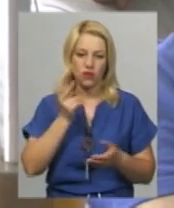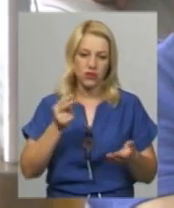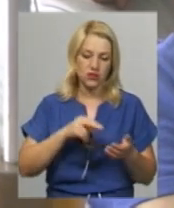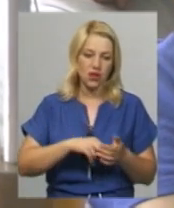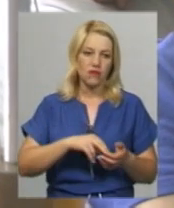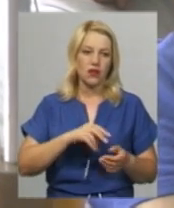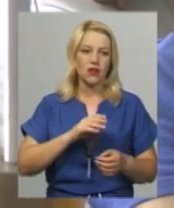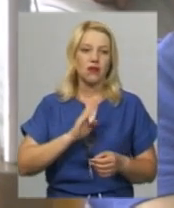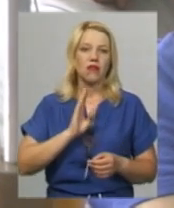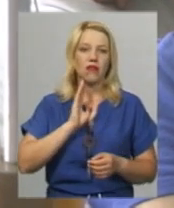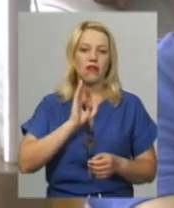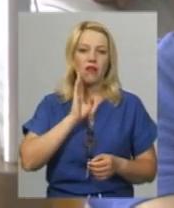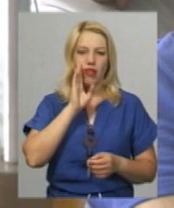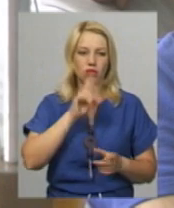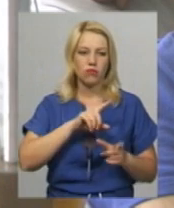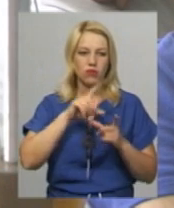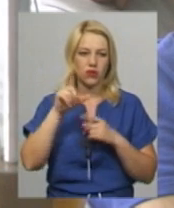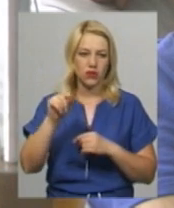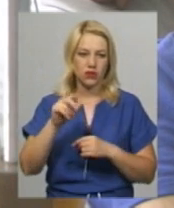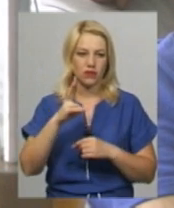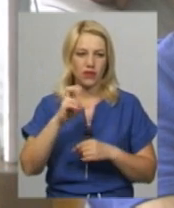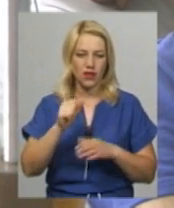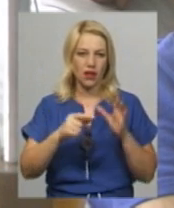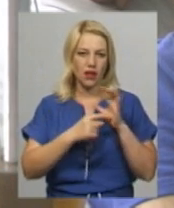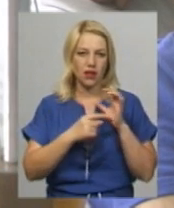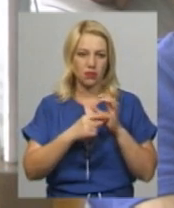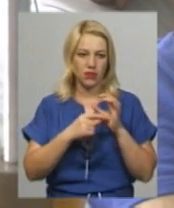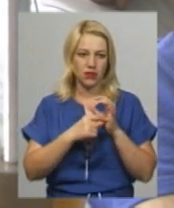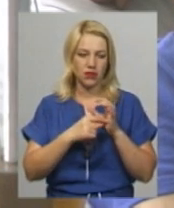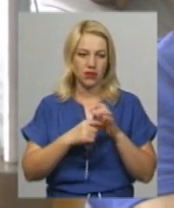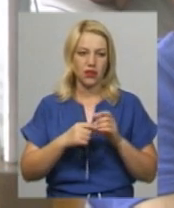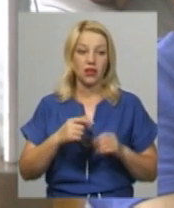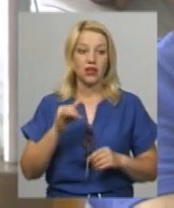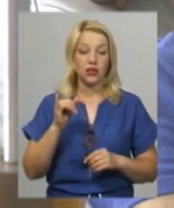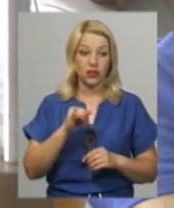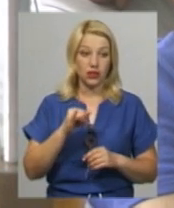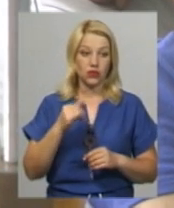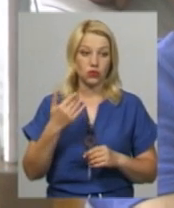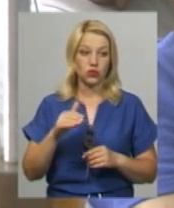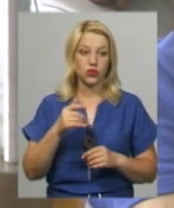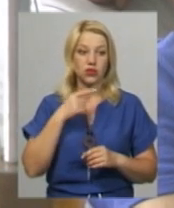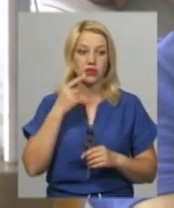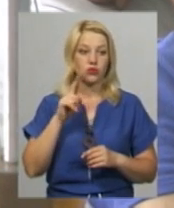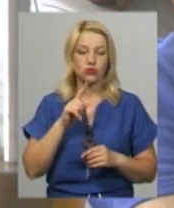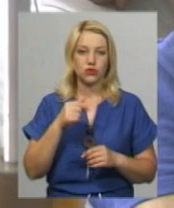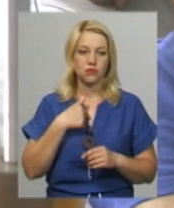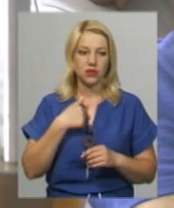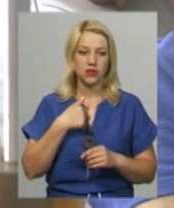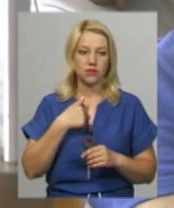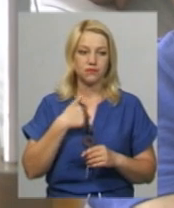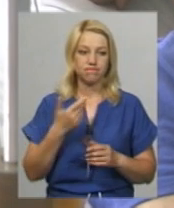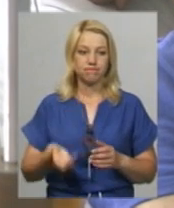жінкою на губи. На грибі? Так, на грибі. Приїхали, кажу до жінки, що щось мені